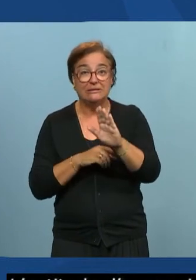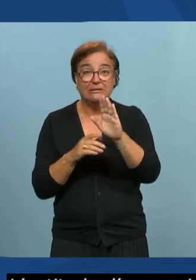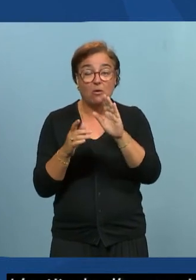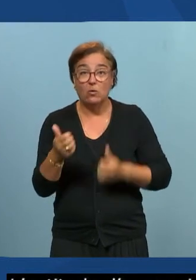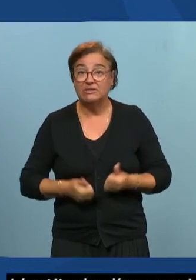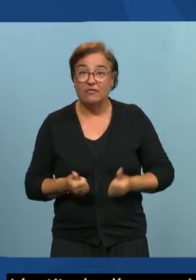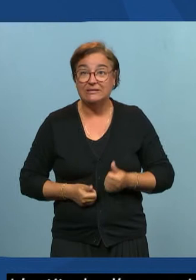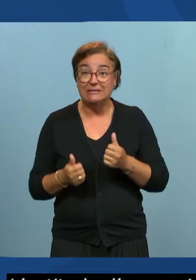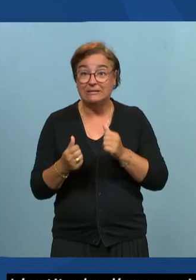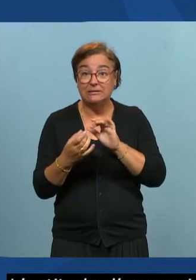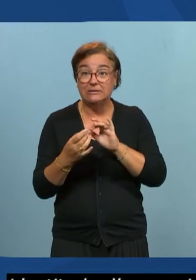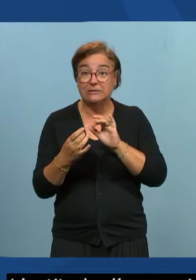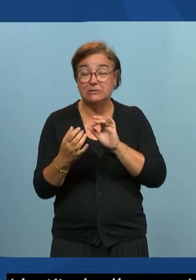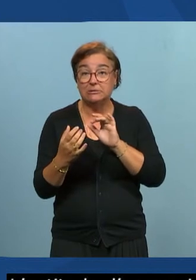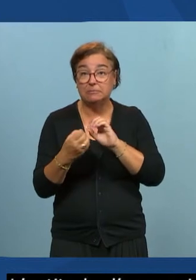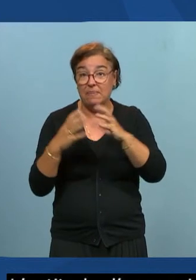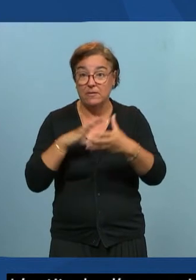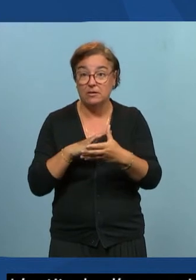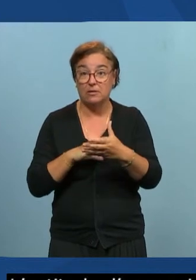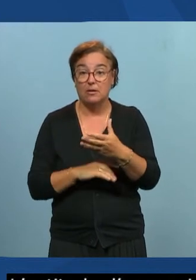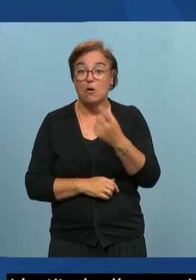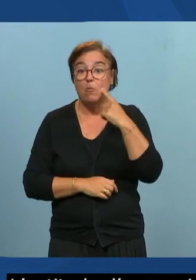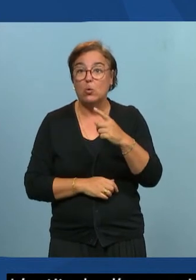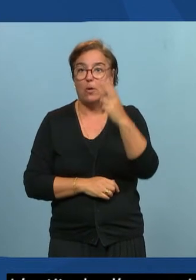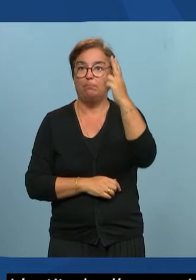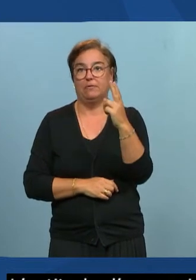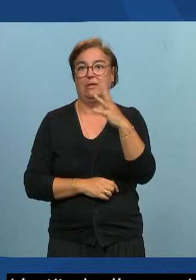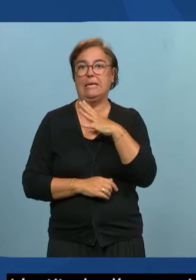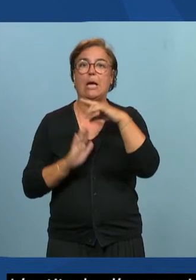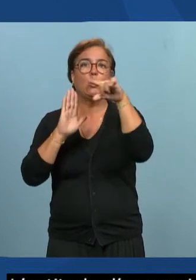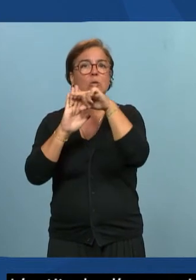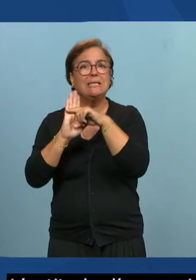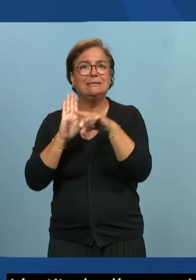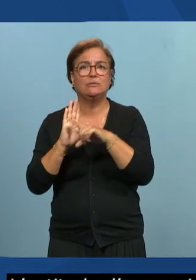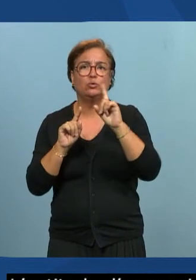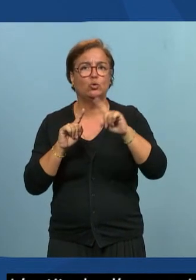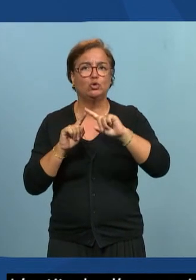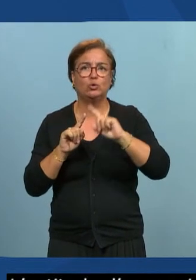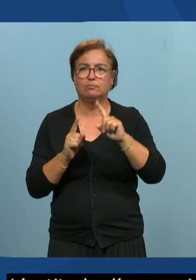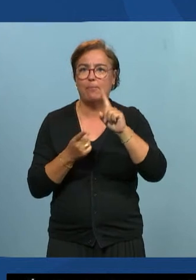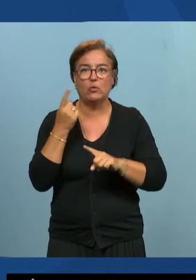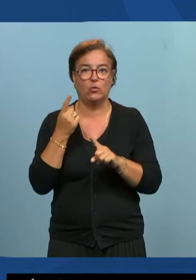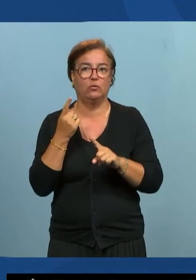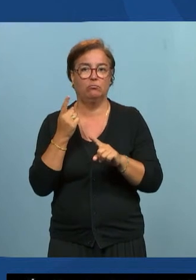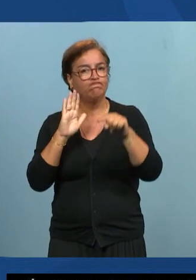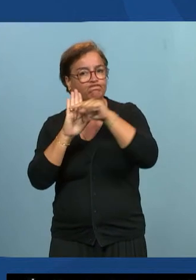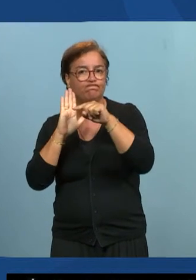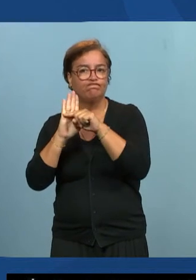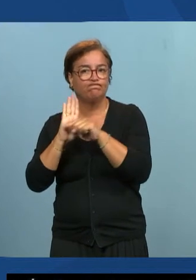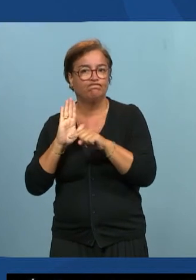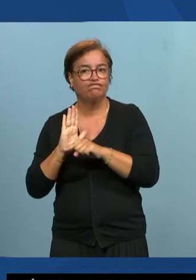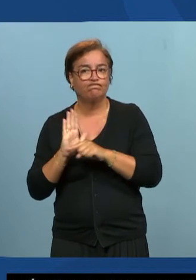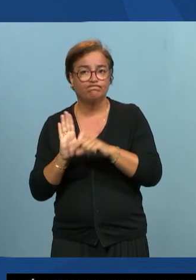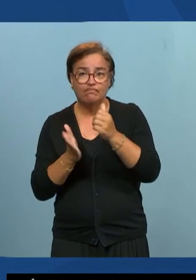Et pour démarrer, je vais vous proposer en fait une liste d'exigences qui va vous aider à